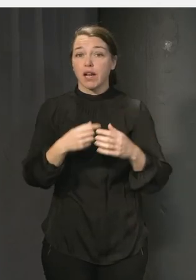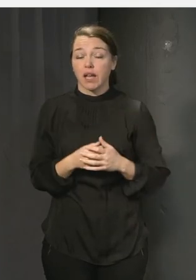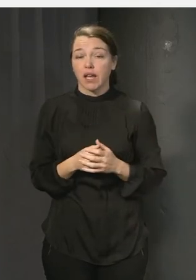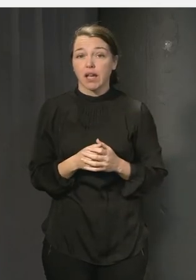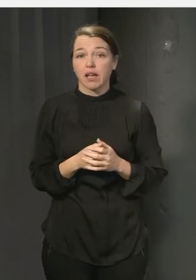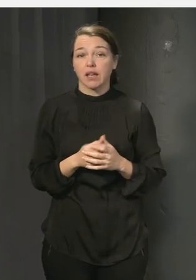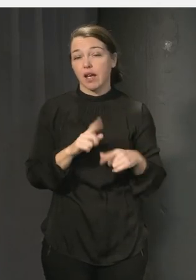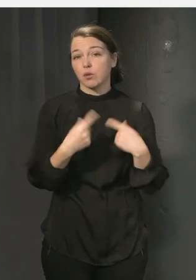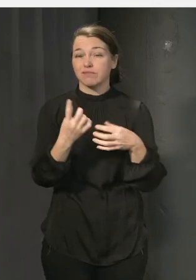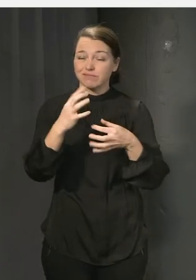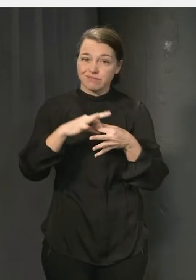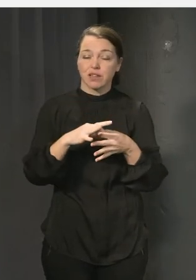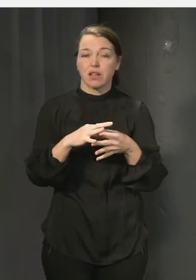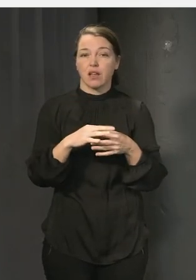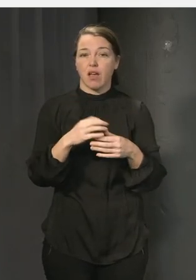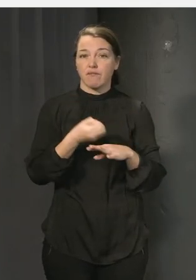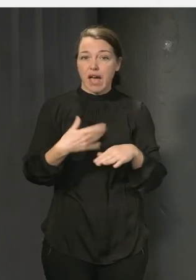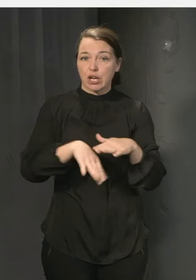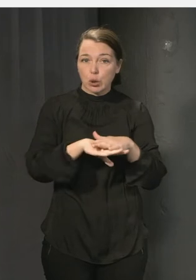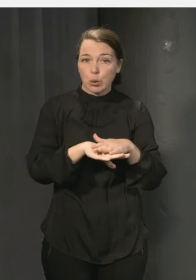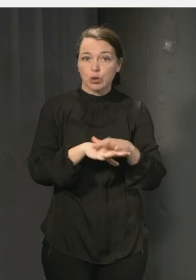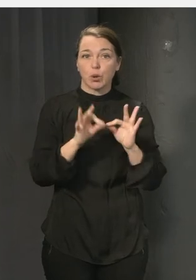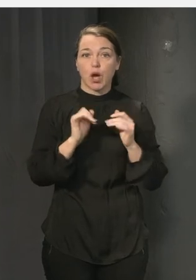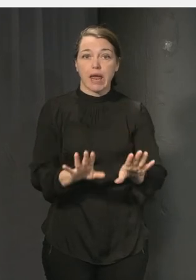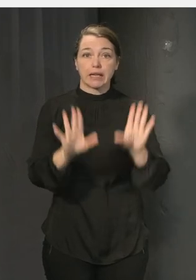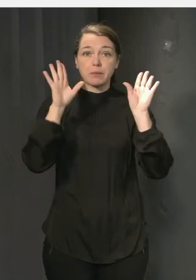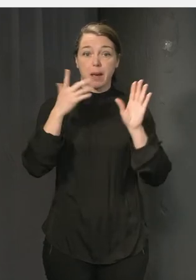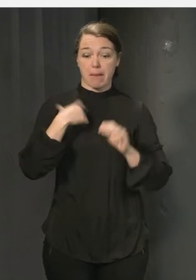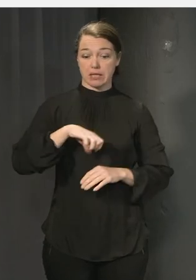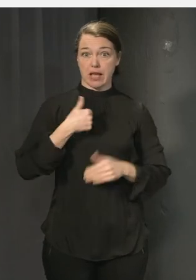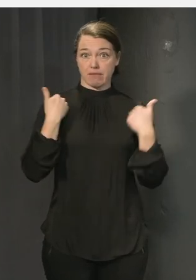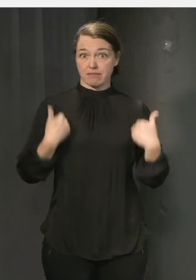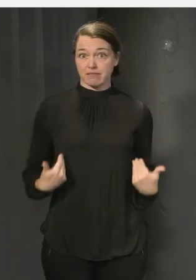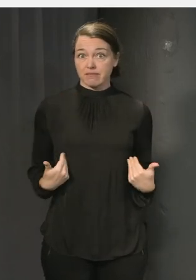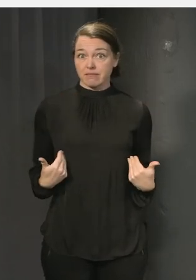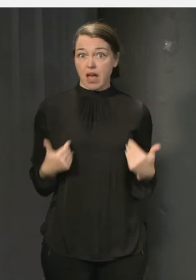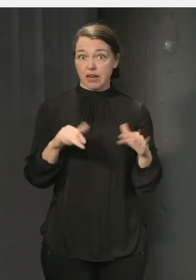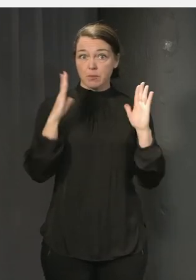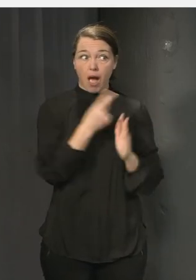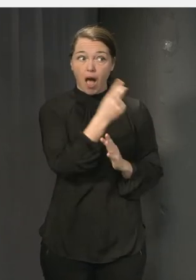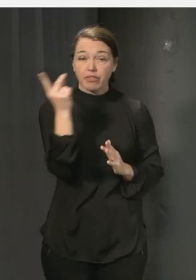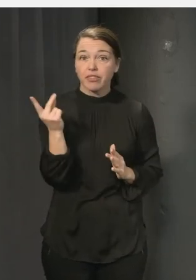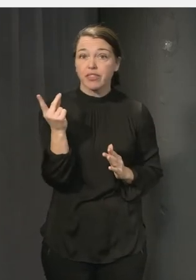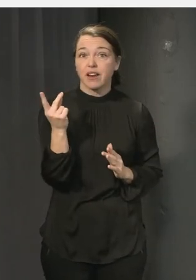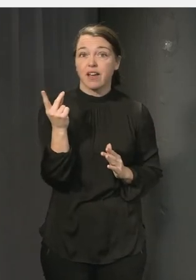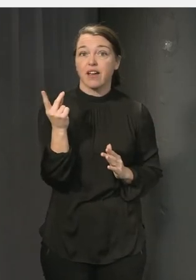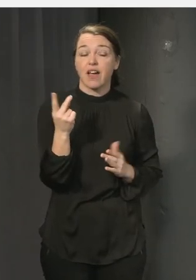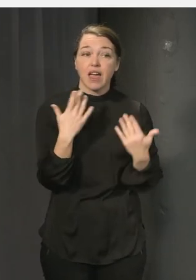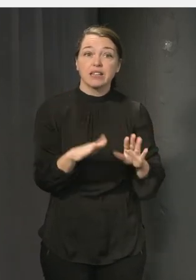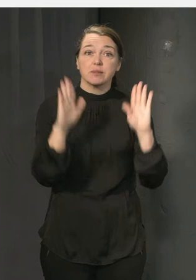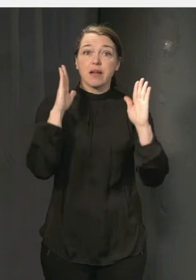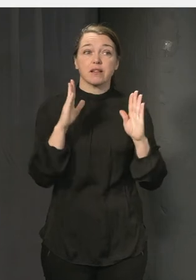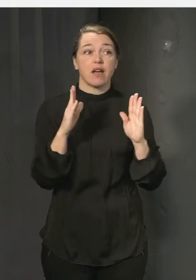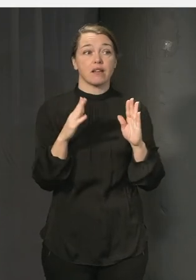kopplat till värdegrund, respekten för den egna identiteten, respekten för andra, respekten för